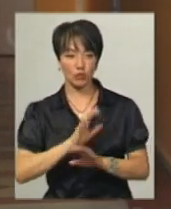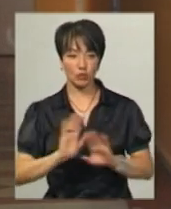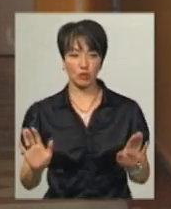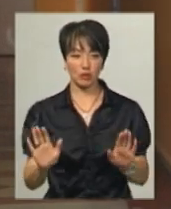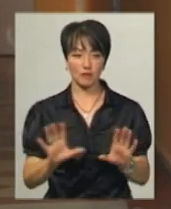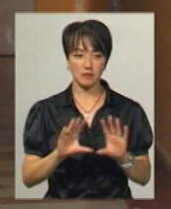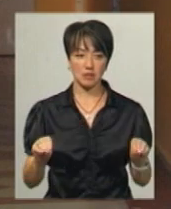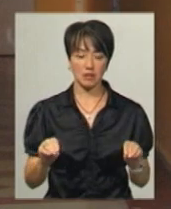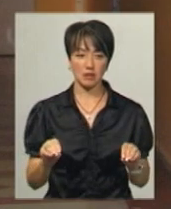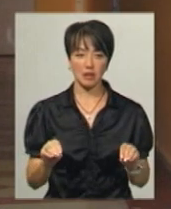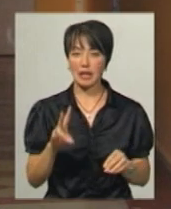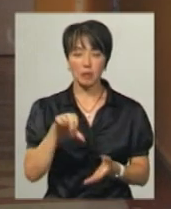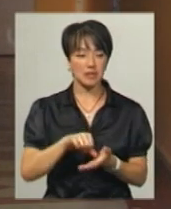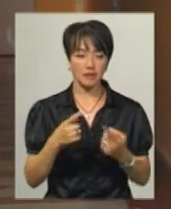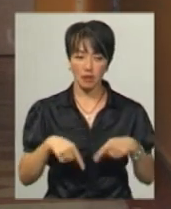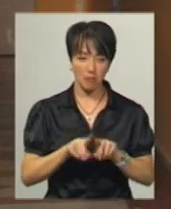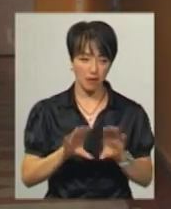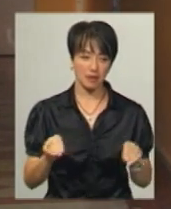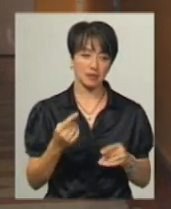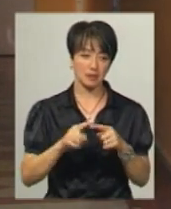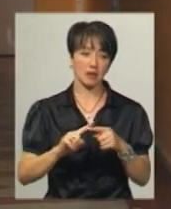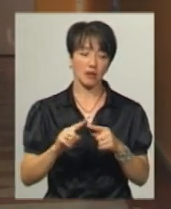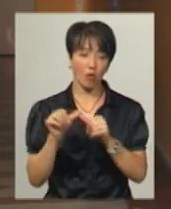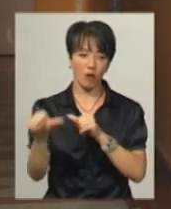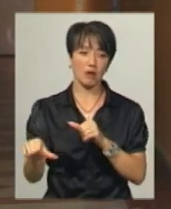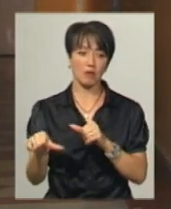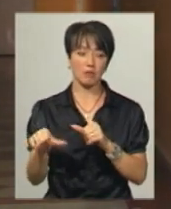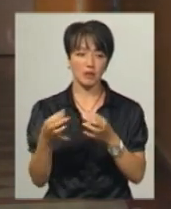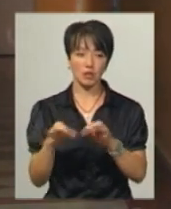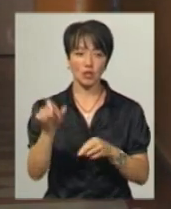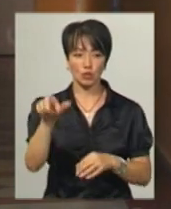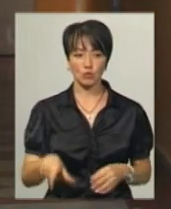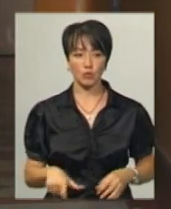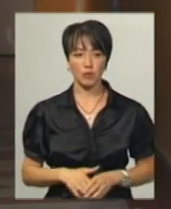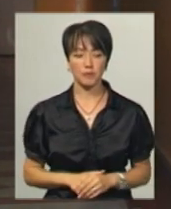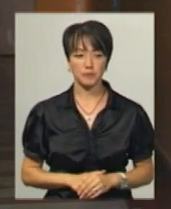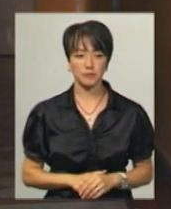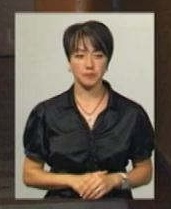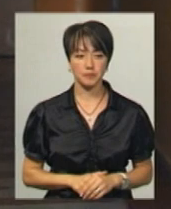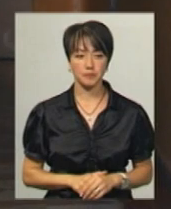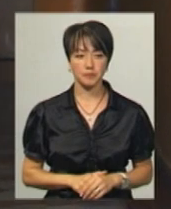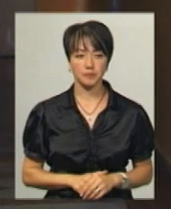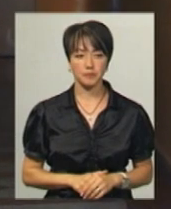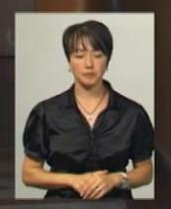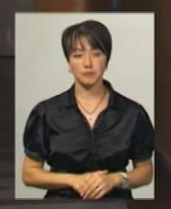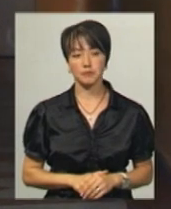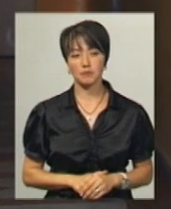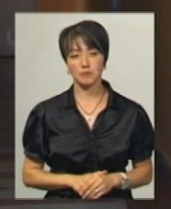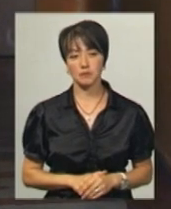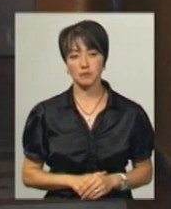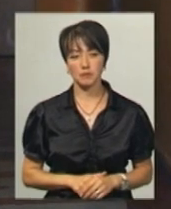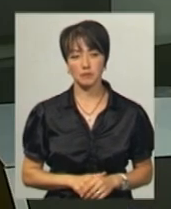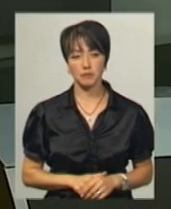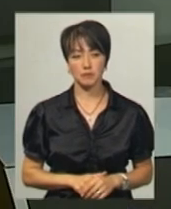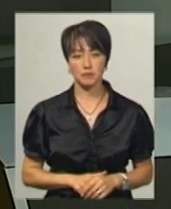не представник партії. Це не заангажувана особа проводила».